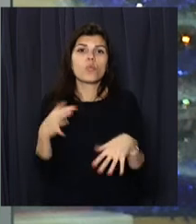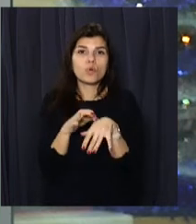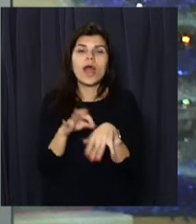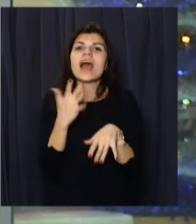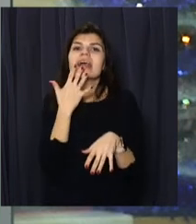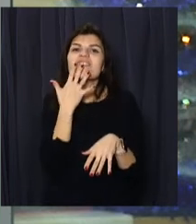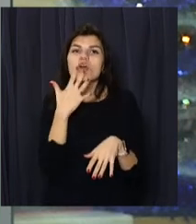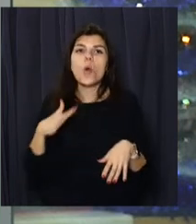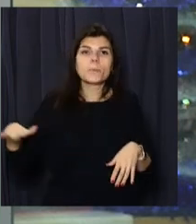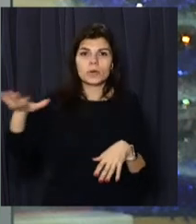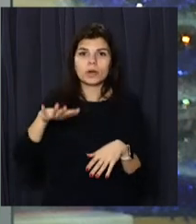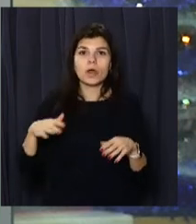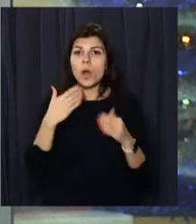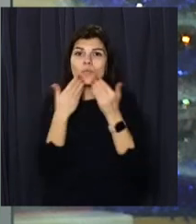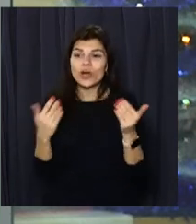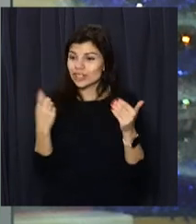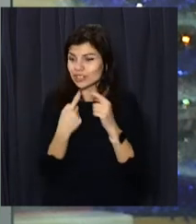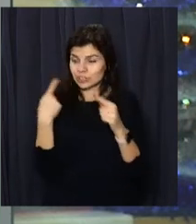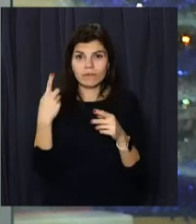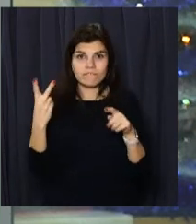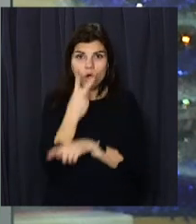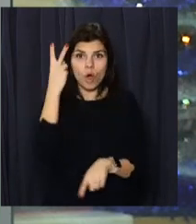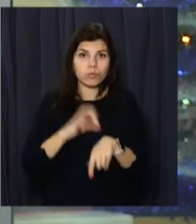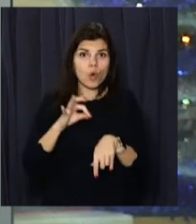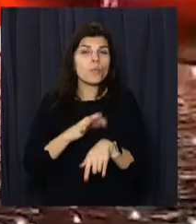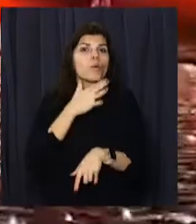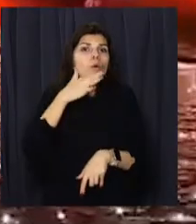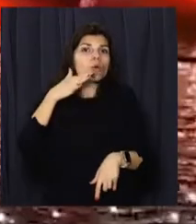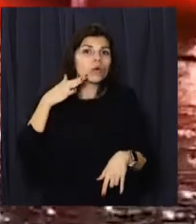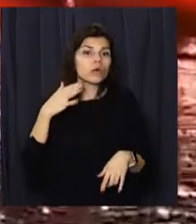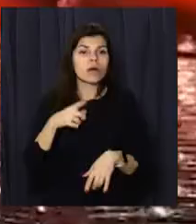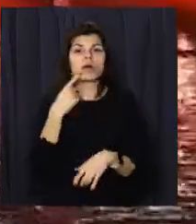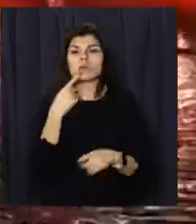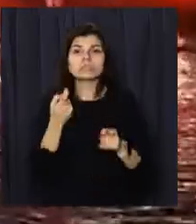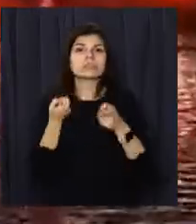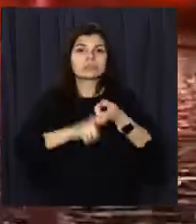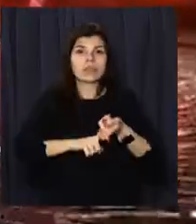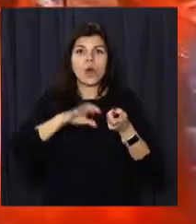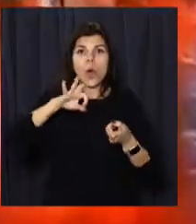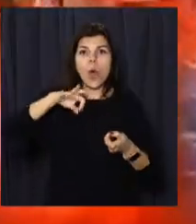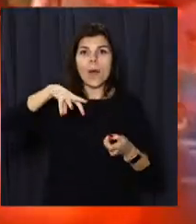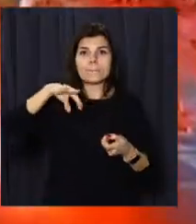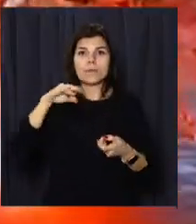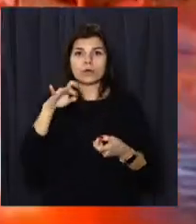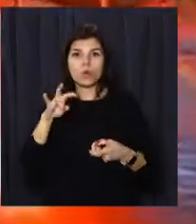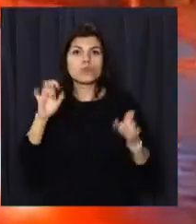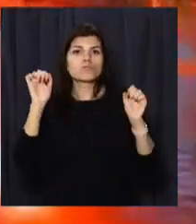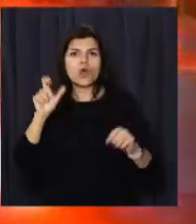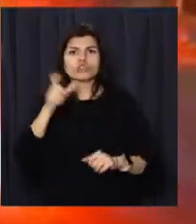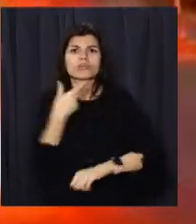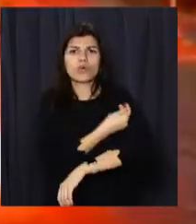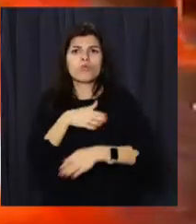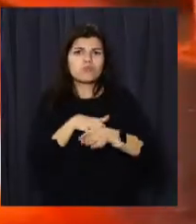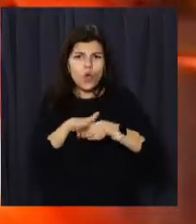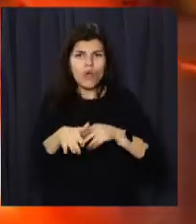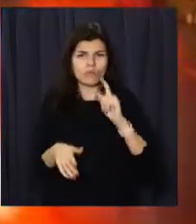Європі лише за останній тиждень зросла більш ніж удвічі. Дослідження показують, заразитися омікроном можуть навіть повністю вакциновані люди.